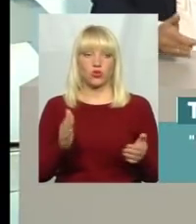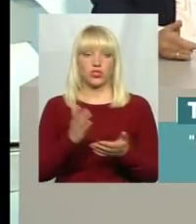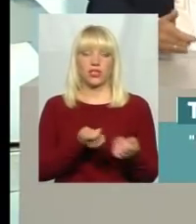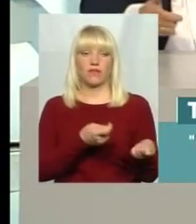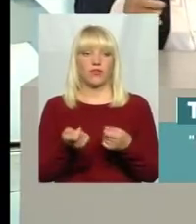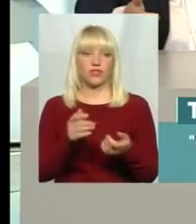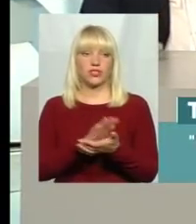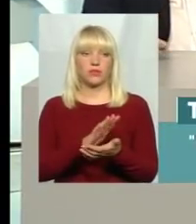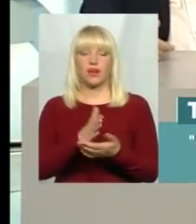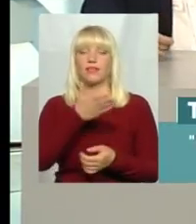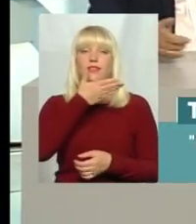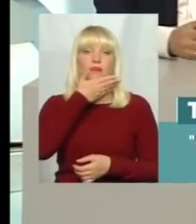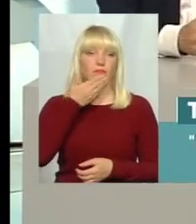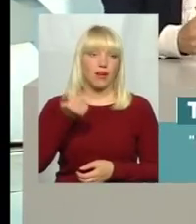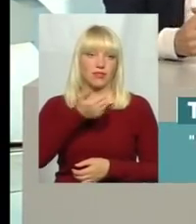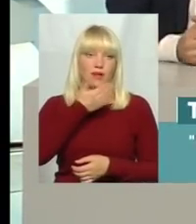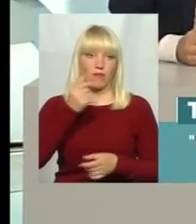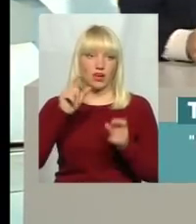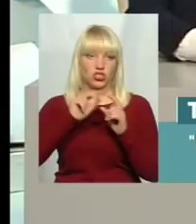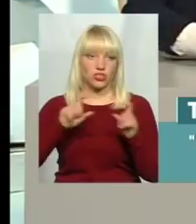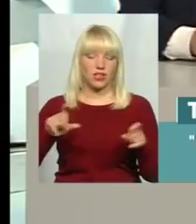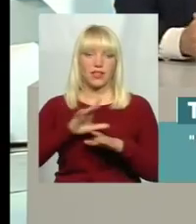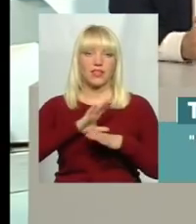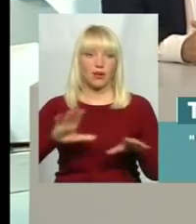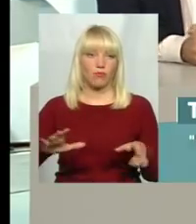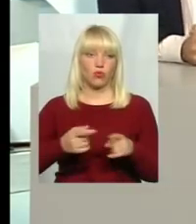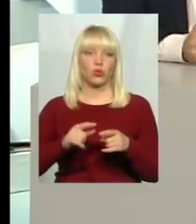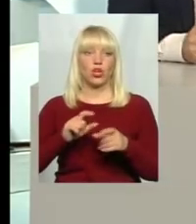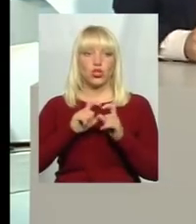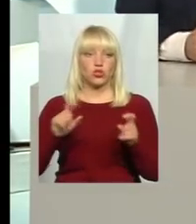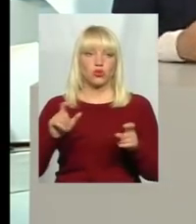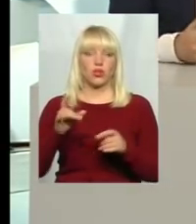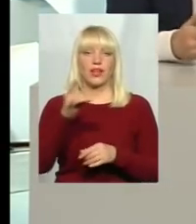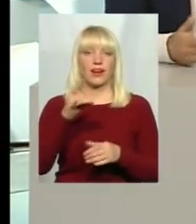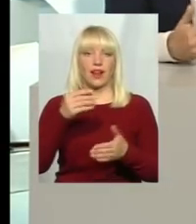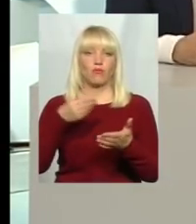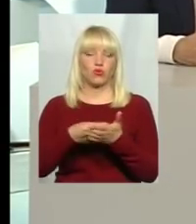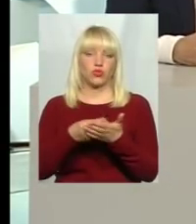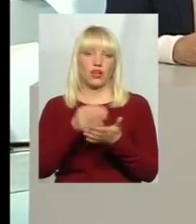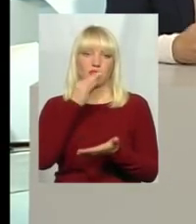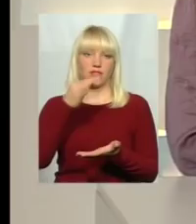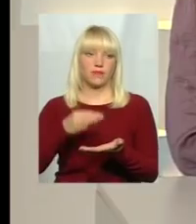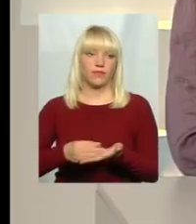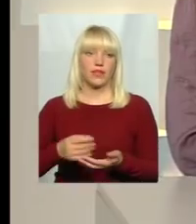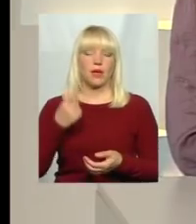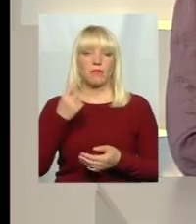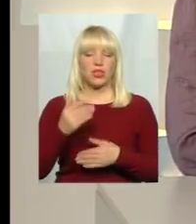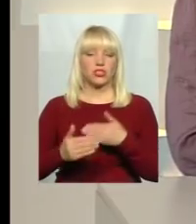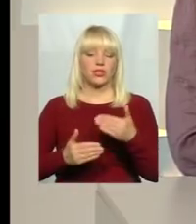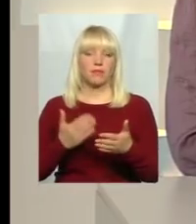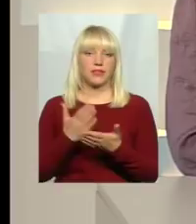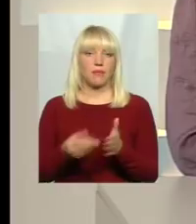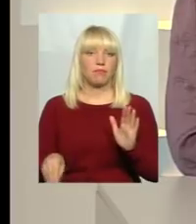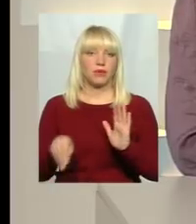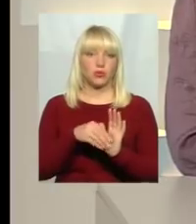є комунікації, там є дороги. Нема шкіл і не було школи до цього часу на райбюджеті. Ви розумієте, це перший етап, прийшов підкуп, тому що,